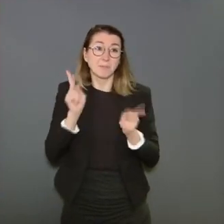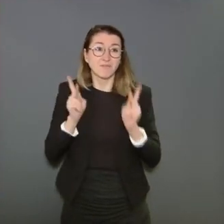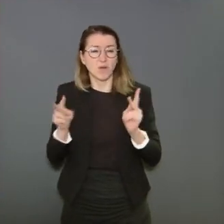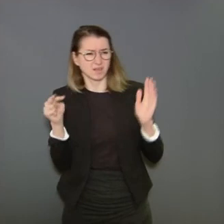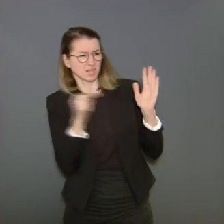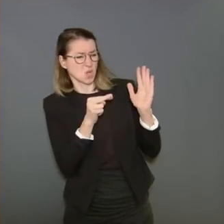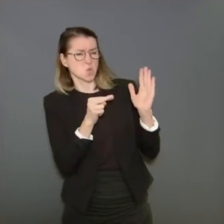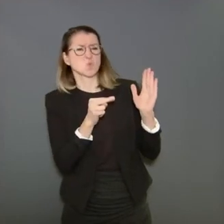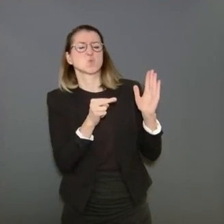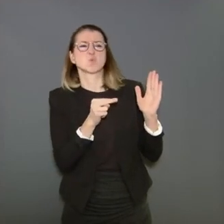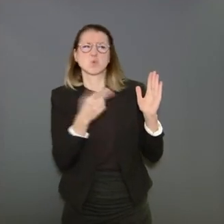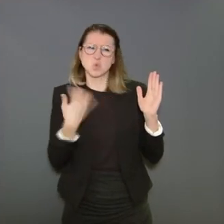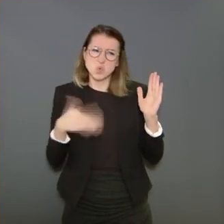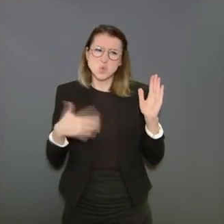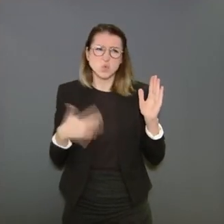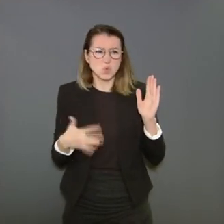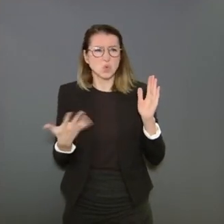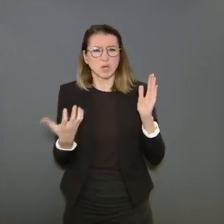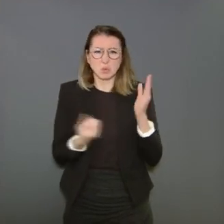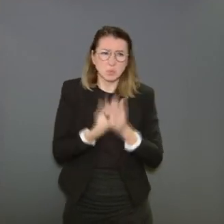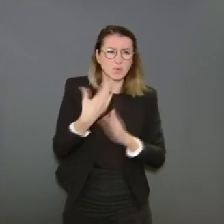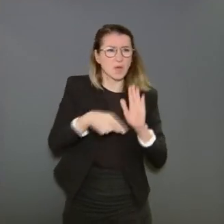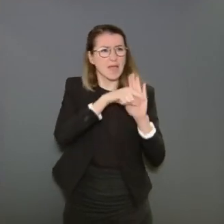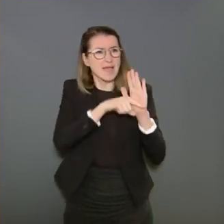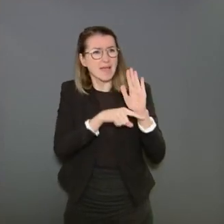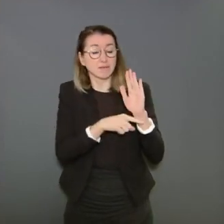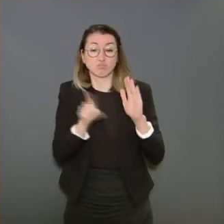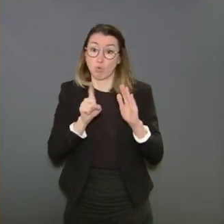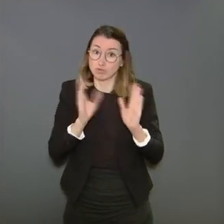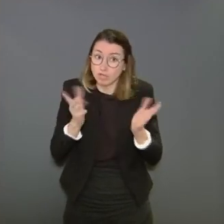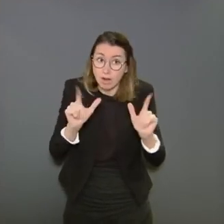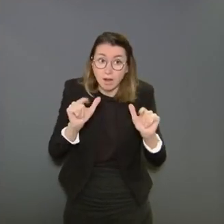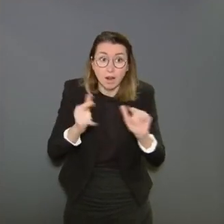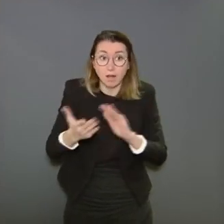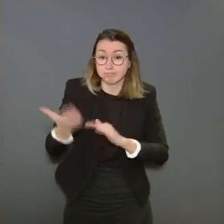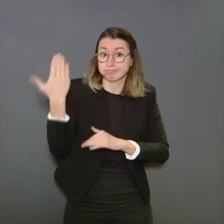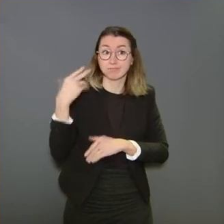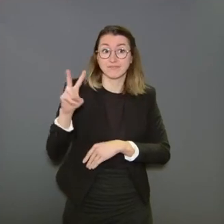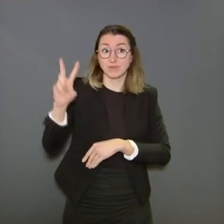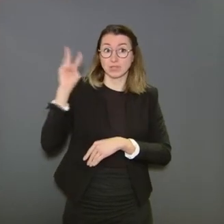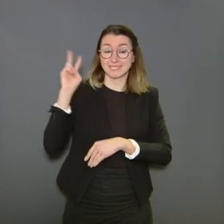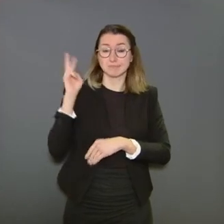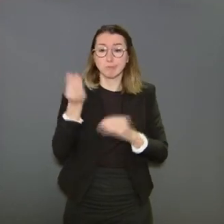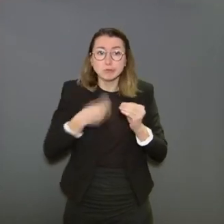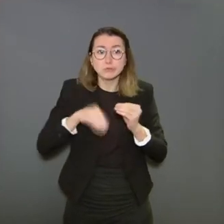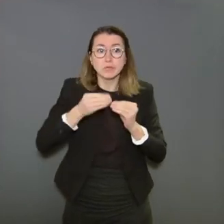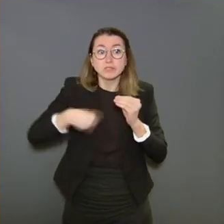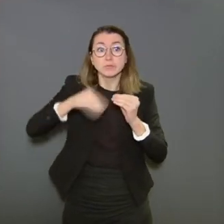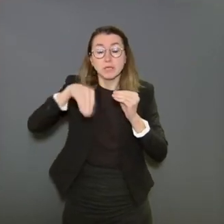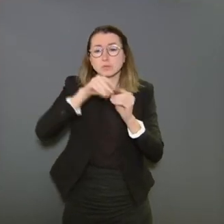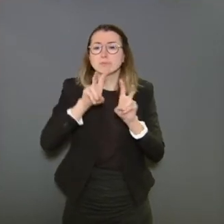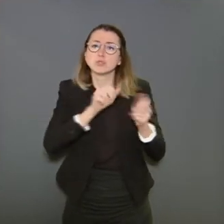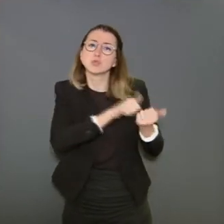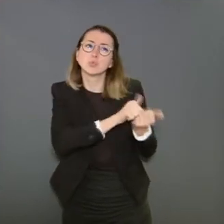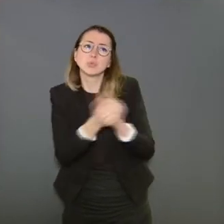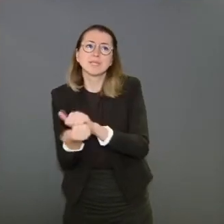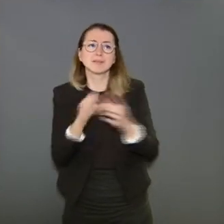qui s'appliquent. En fait, c'est la prolongation des décisions que nous avons prises vendredi. On a beaucoup parlé des restaurants et des cafés. Ce